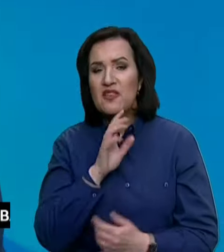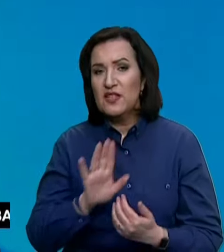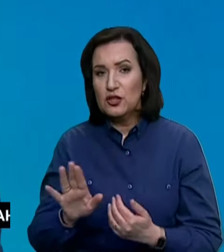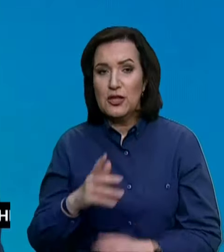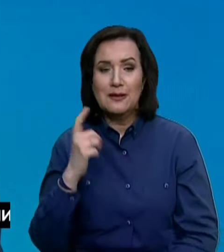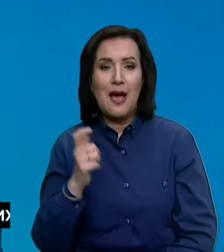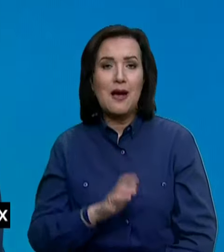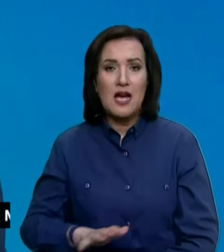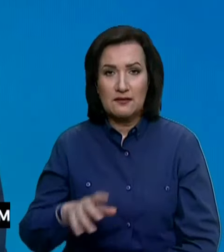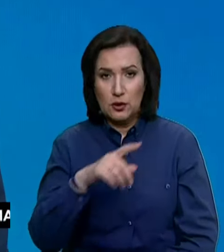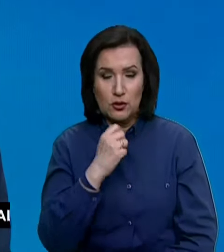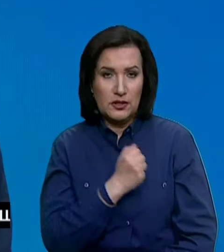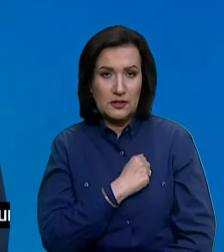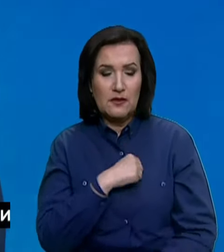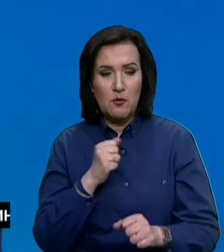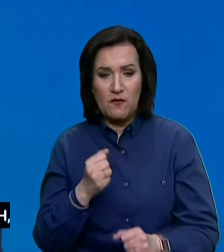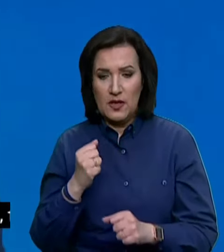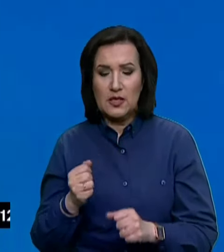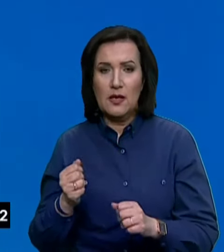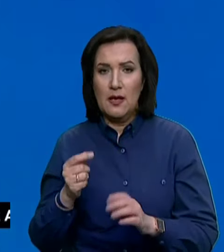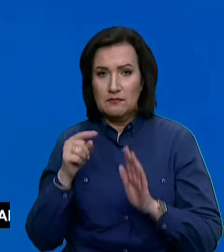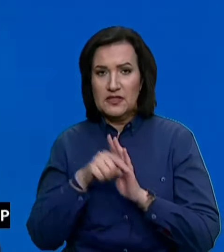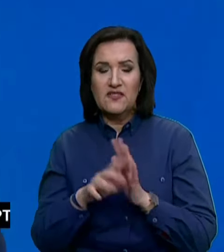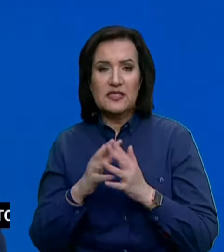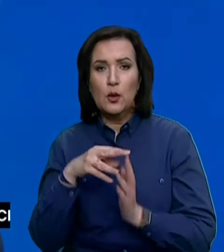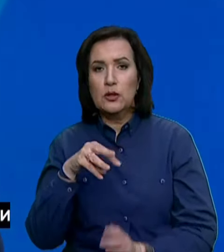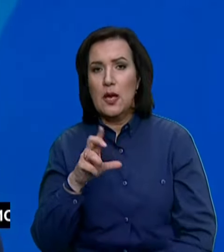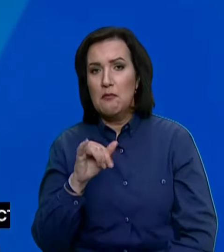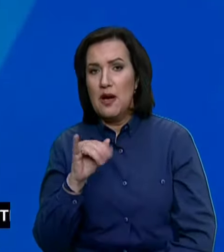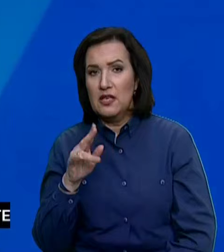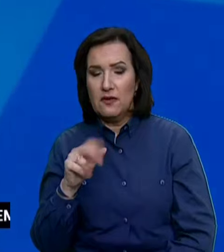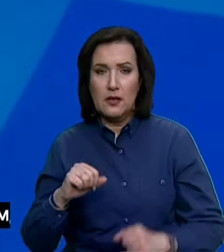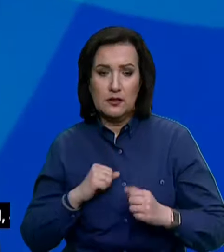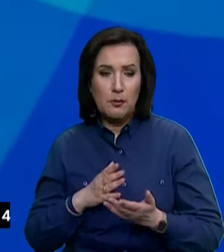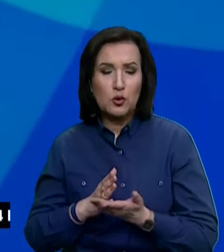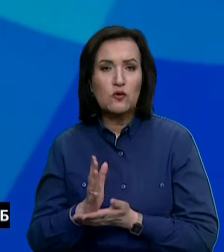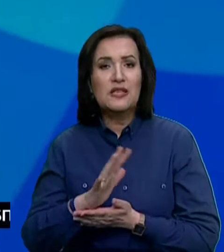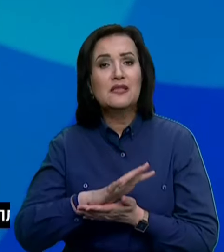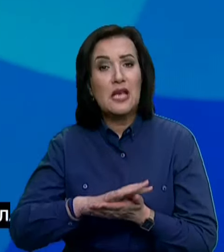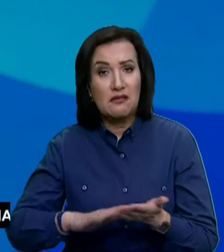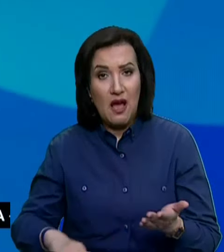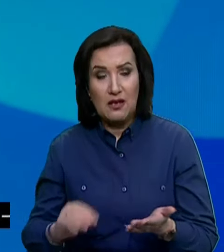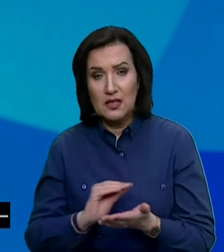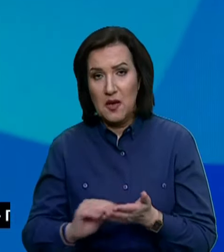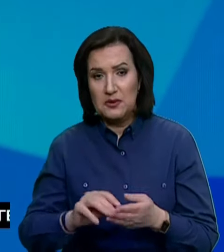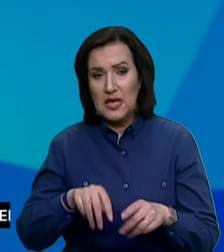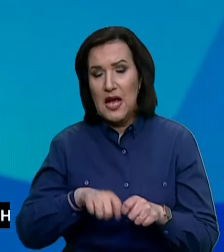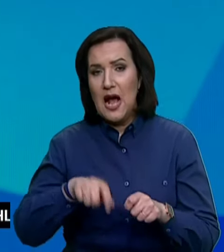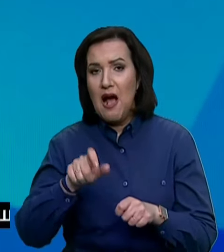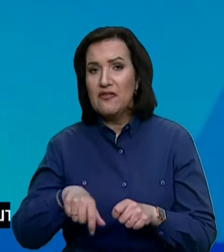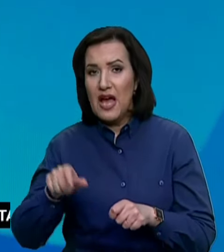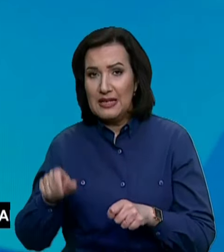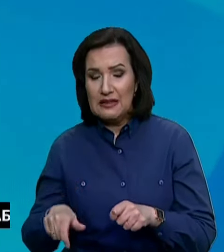На Харківщині російські війська, ймовірно, зайшли у село Табаєвка та намагаються працюватися далі. Про це написали аналітики проєкту